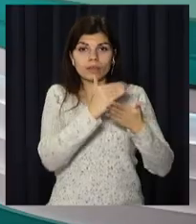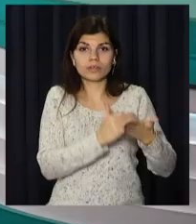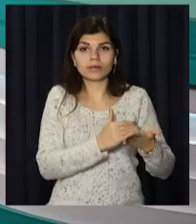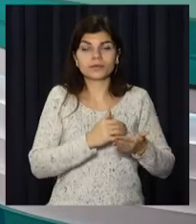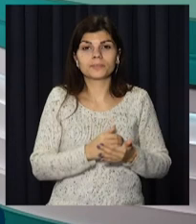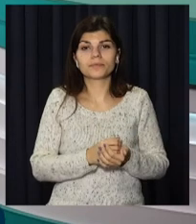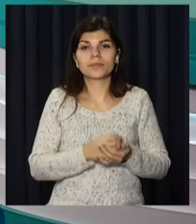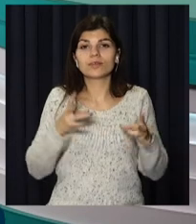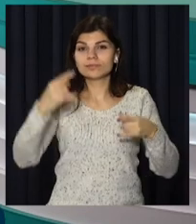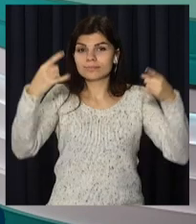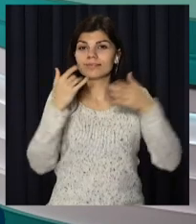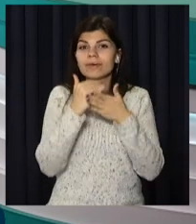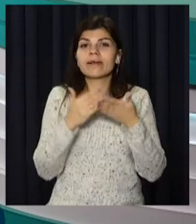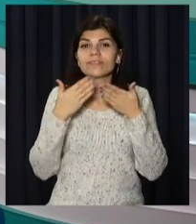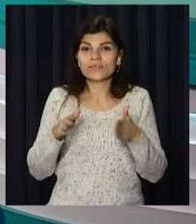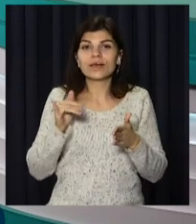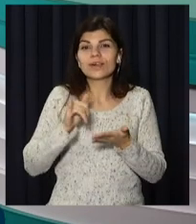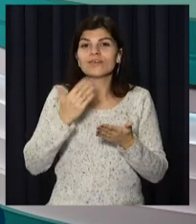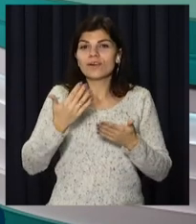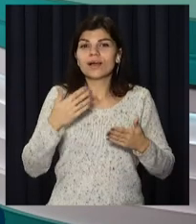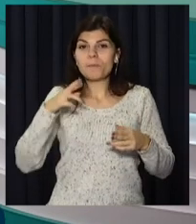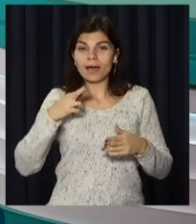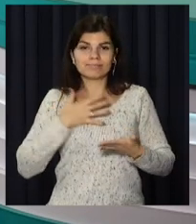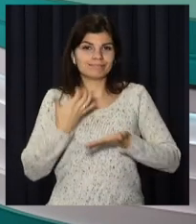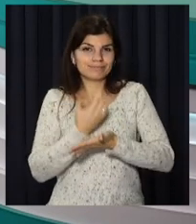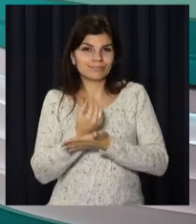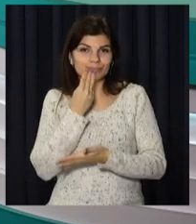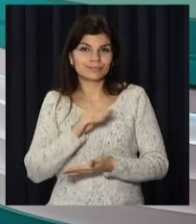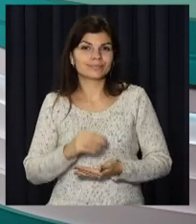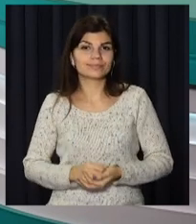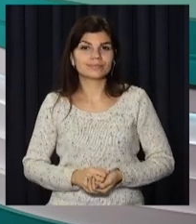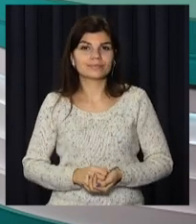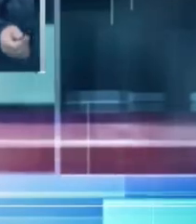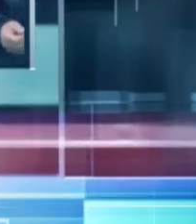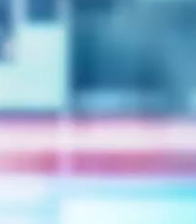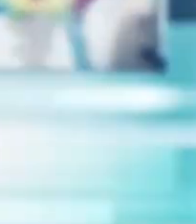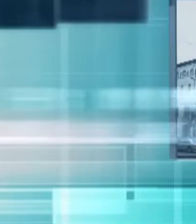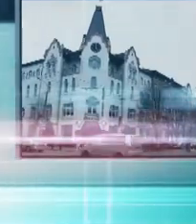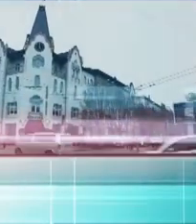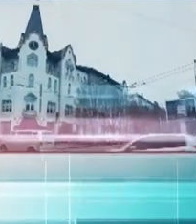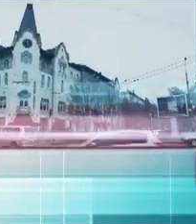Залишайтесь відкритим і продуктивною вам п'ятниці. за